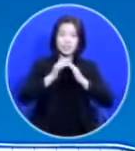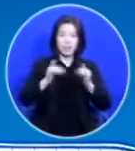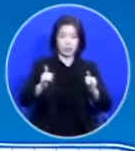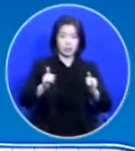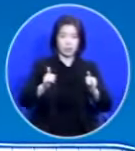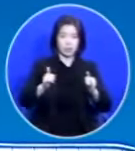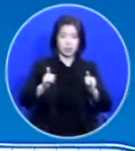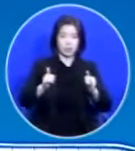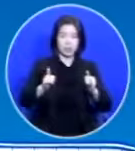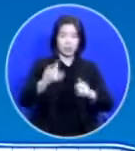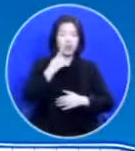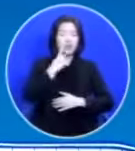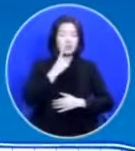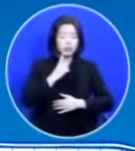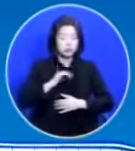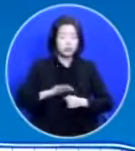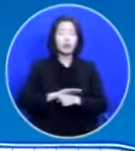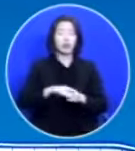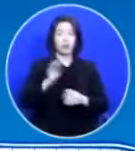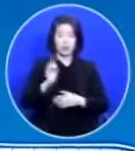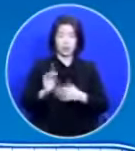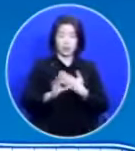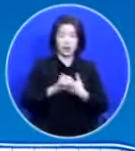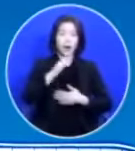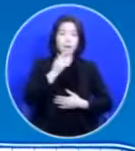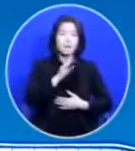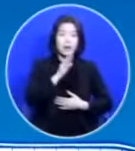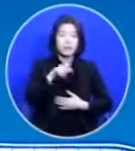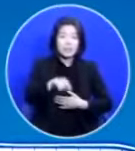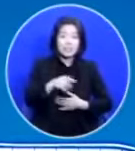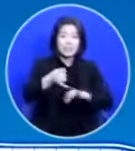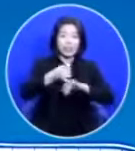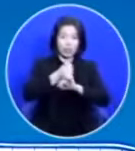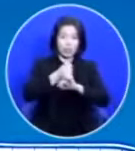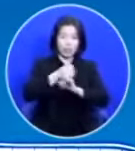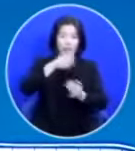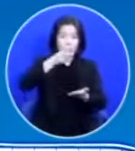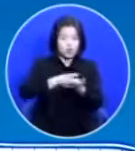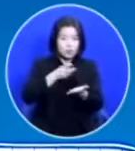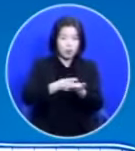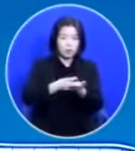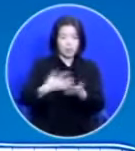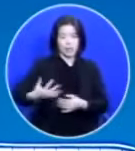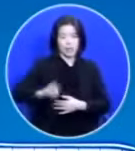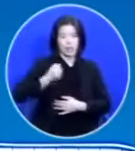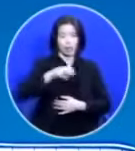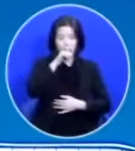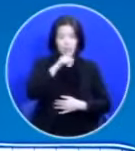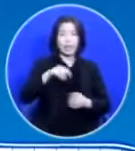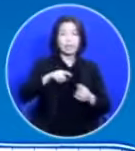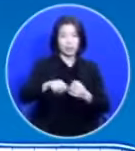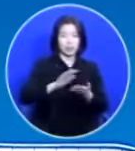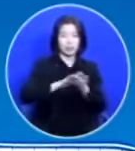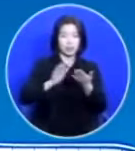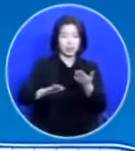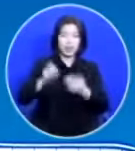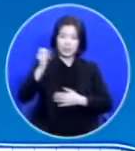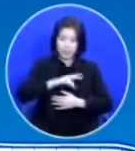부러운 것은 바로 이 언약과 율법을 가지고 있다는 거예요 다시 말하면